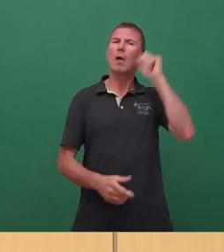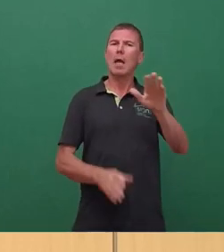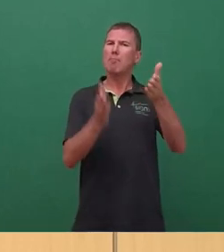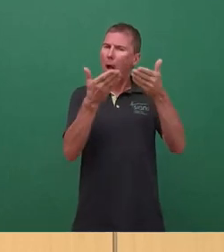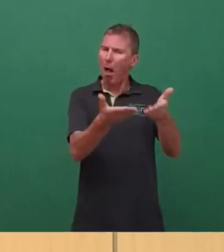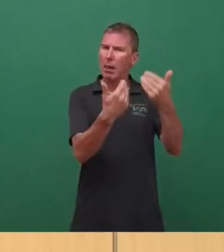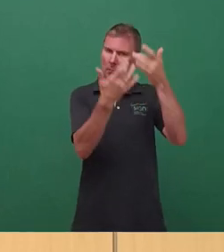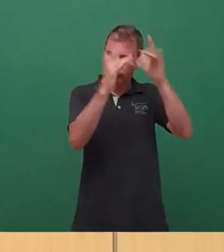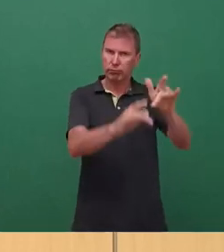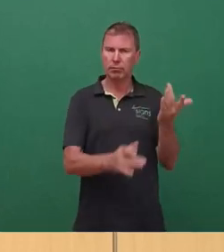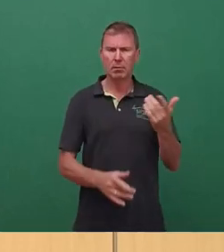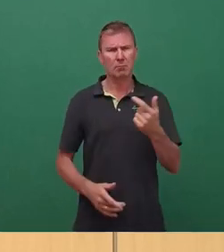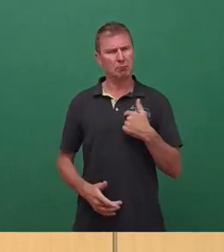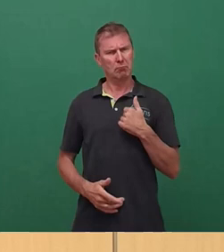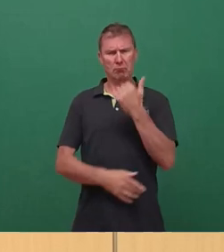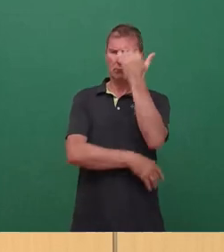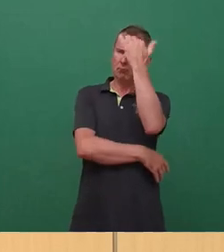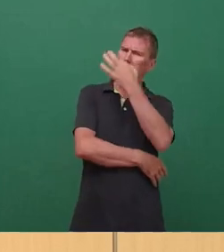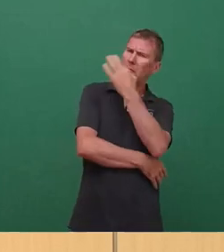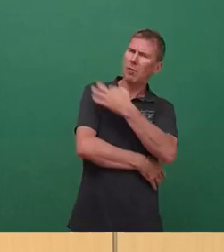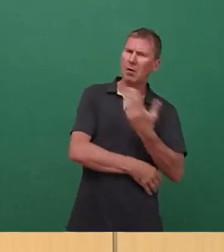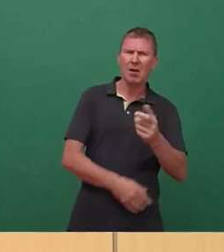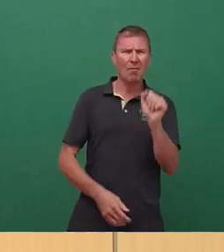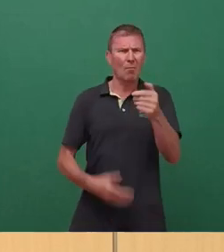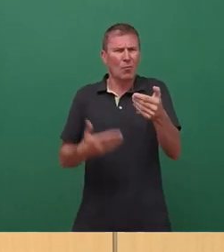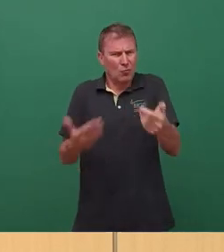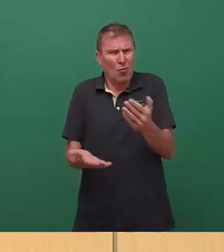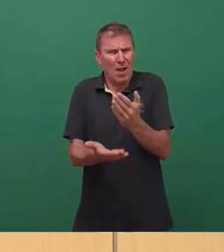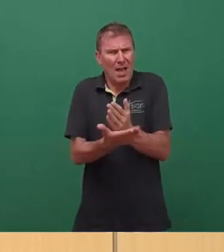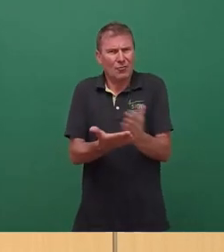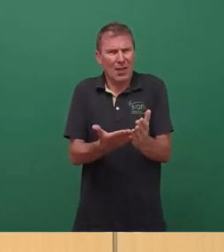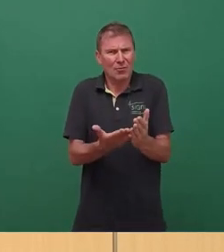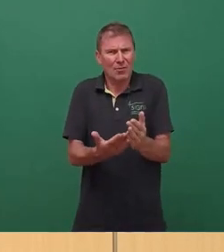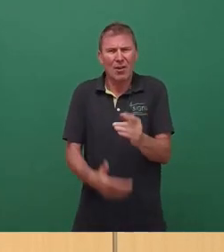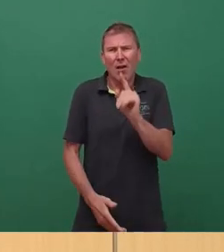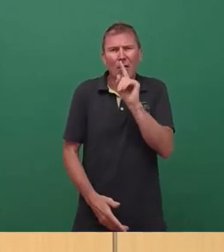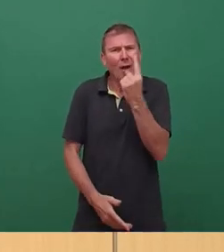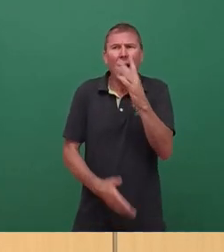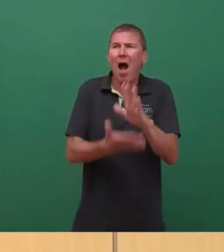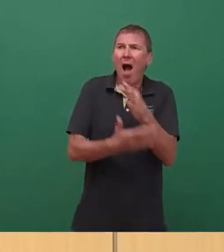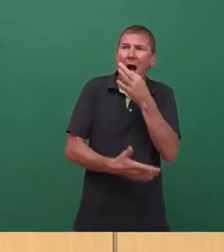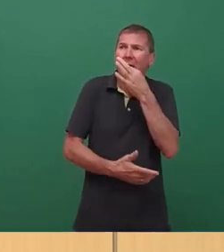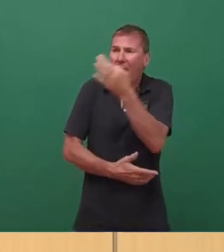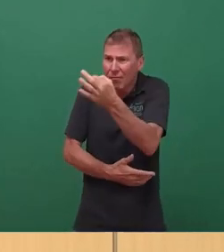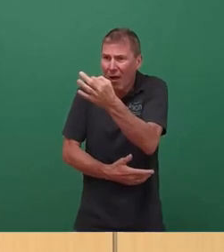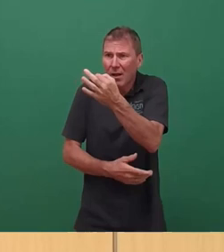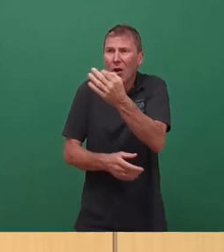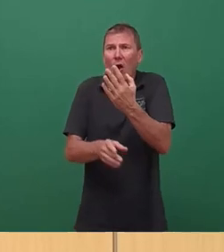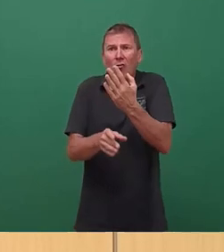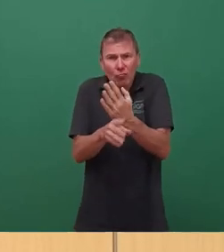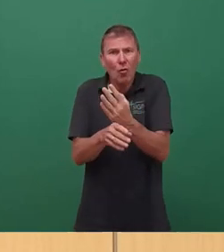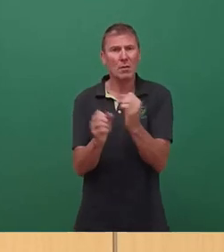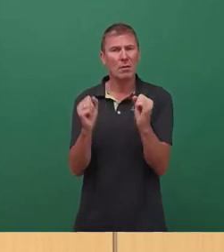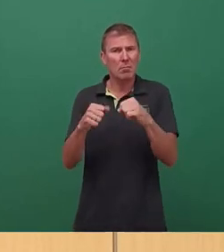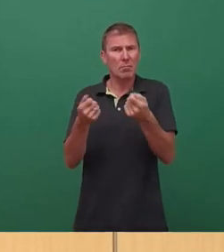stellt sich hier zunächst die Frage, warum eine solch weitreichende Entscheidung allein aufgrund einer Anfrage gestellt wird, äh, weitreichende